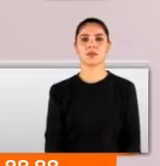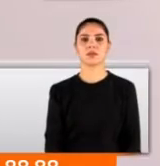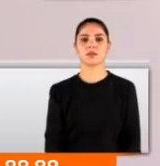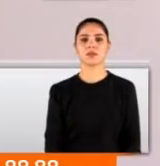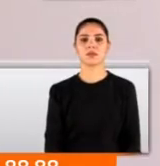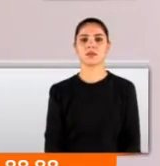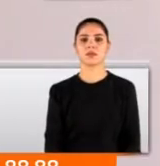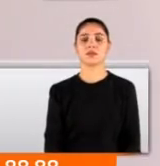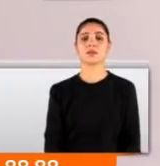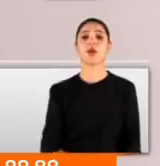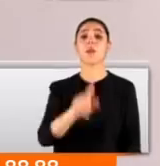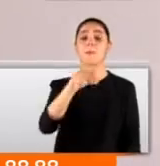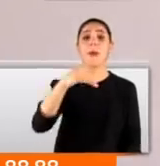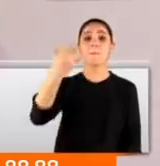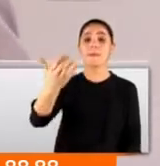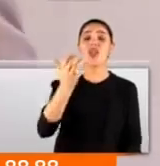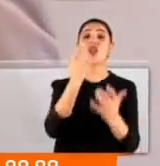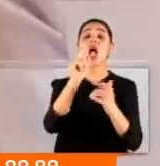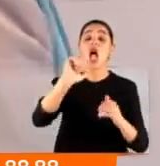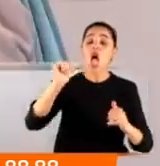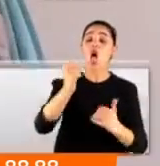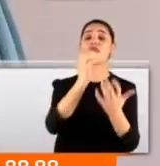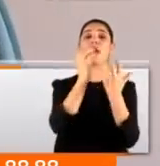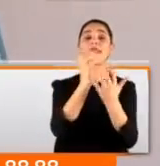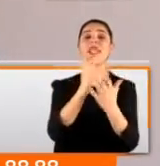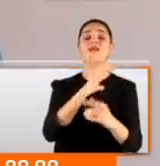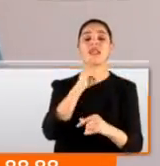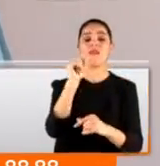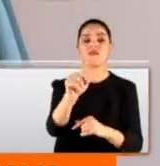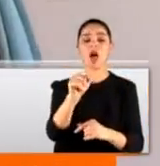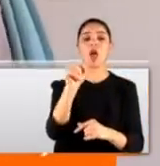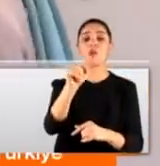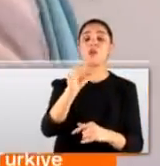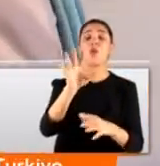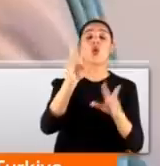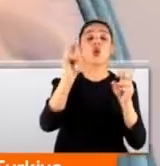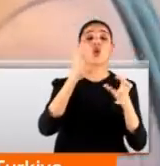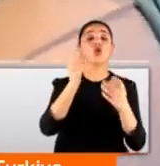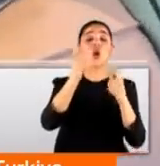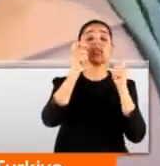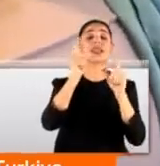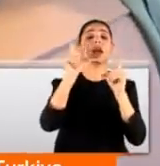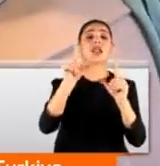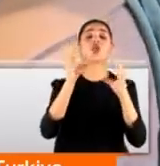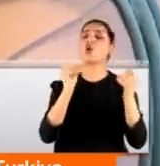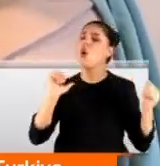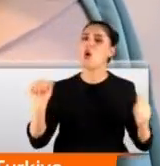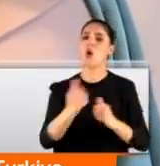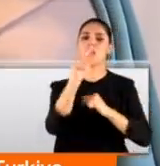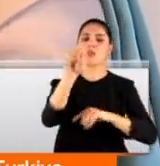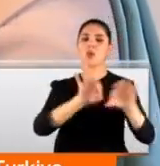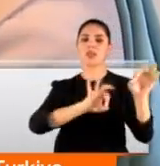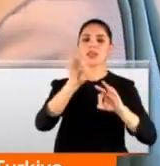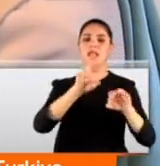Til meyrenlerin bir de önemli uyarısı var. Değil mi? Bu konuda çok dikkatli olmak gerekir. Çok Özellikle bu tedavi